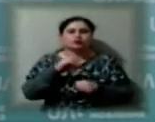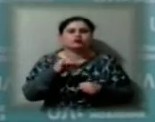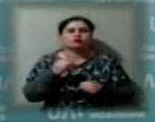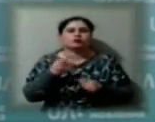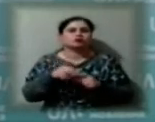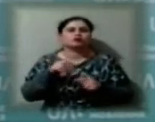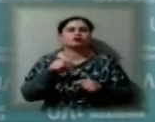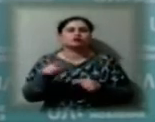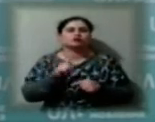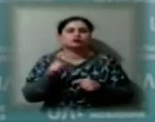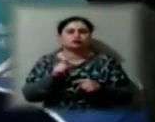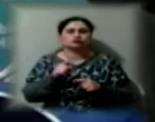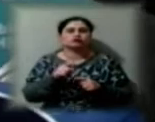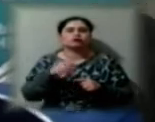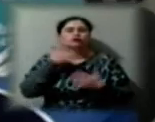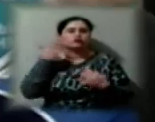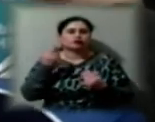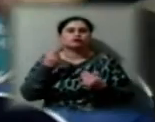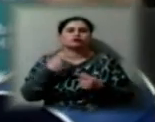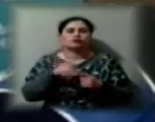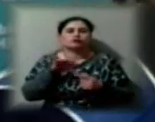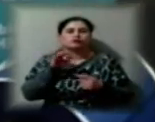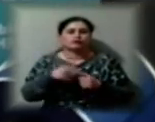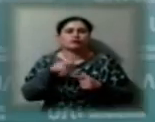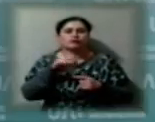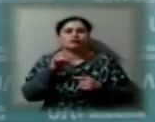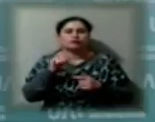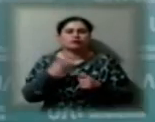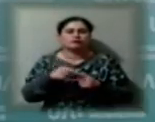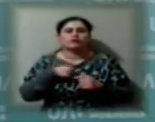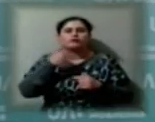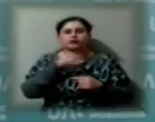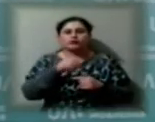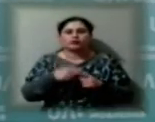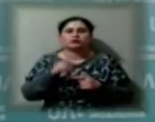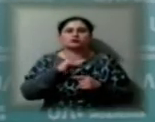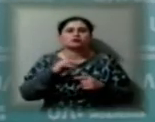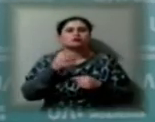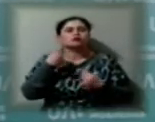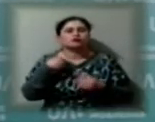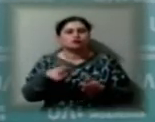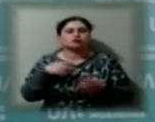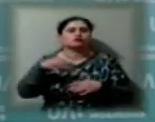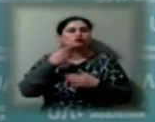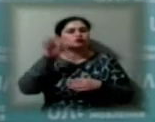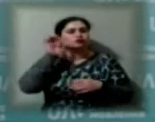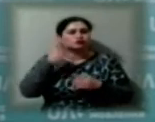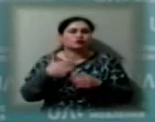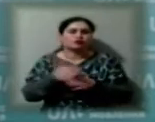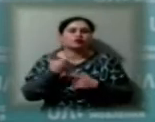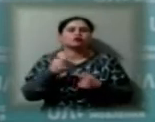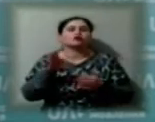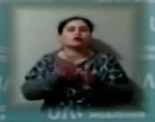щоб поліпшити наш контент. На радіо ми посилюємо наші сильніші регіональні влізки, де нас краще слухають, і прибираємо там, гірше, в